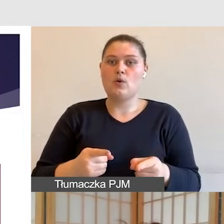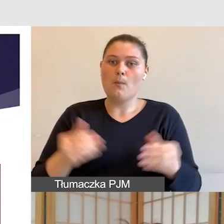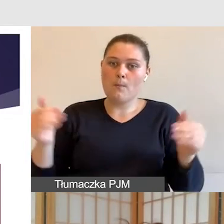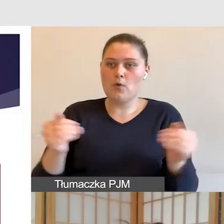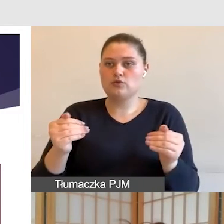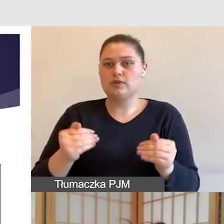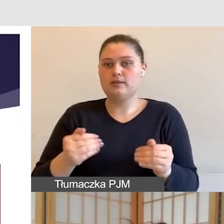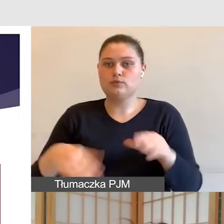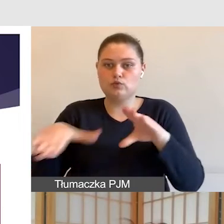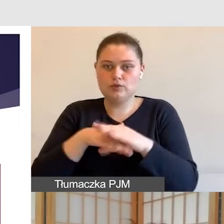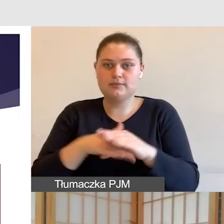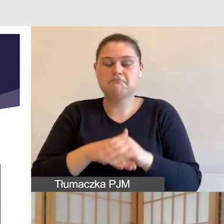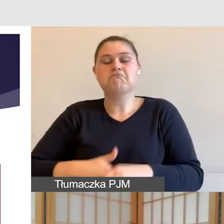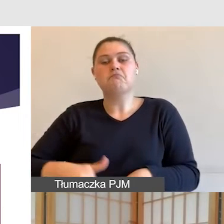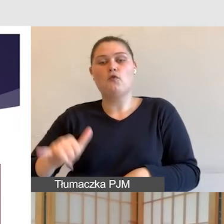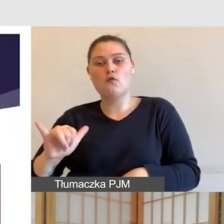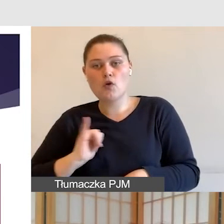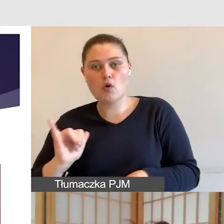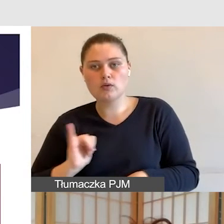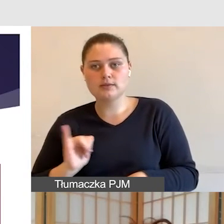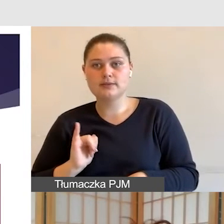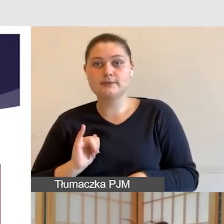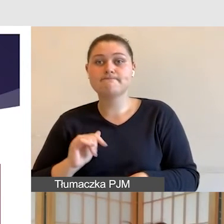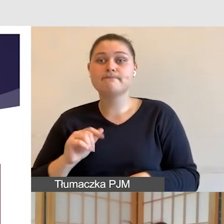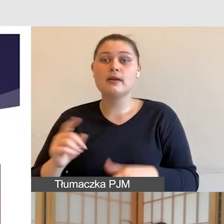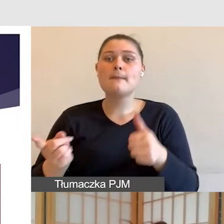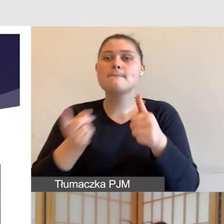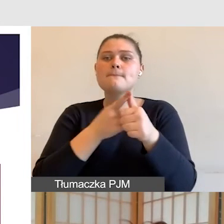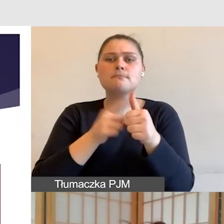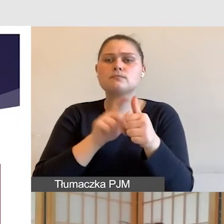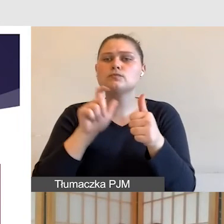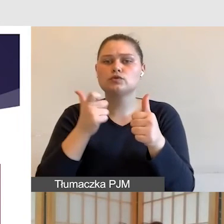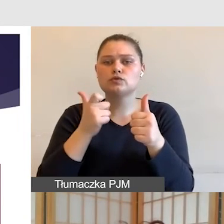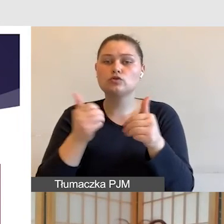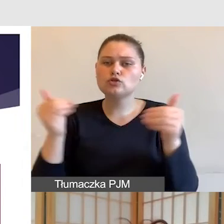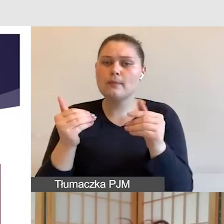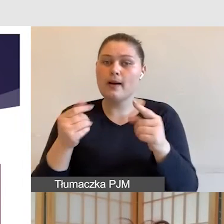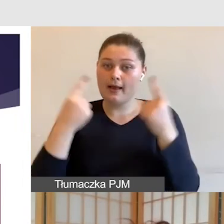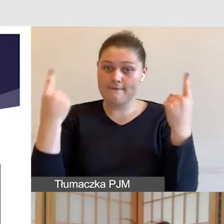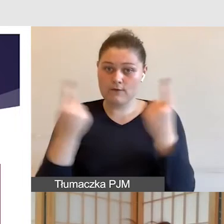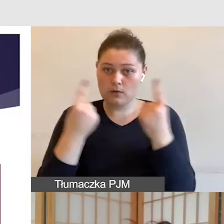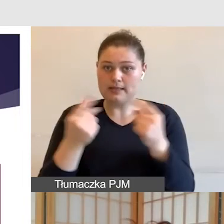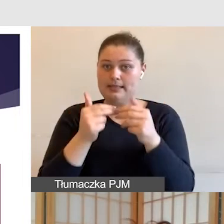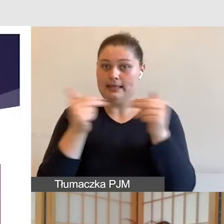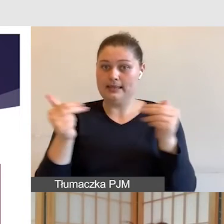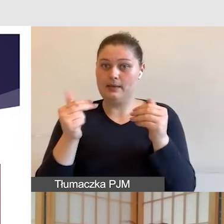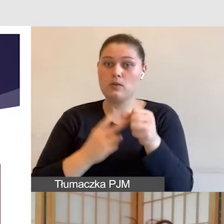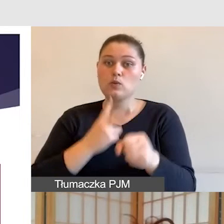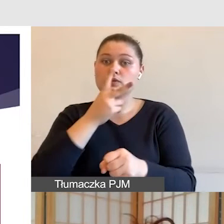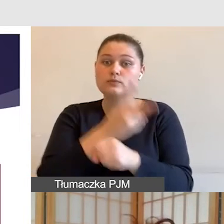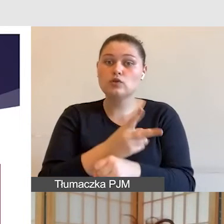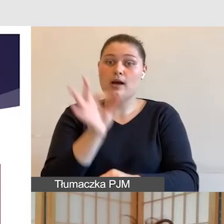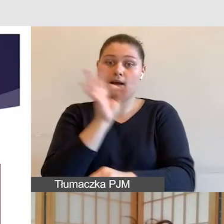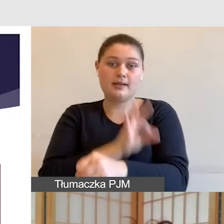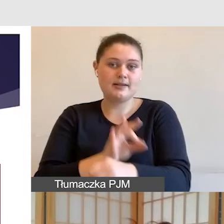wszystkim chciałam zwrócić uwagę w pierwszym punkcie, iż należy poprawnie przygotować informacje o dostępności architektonicznej nie